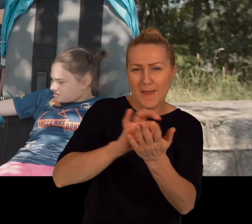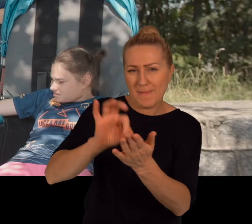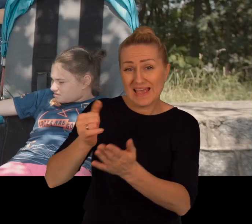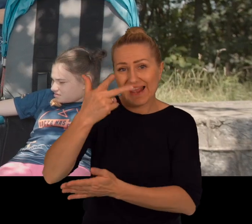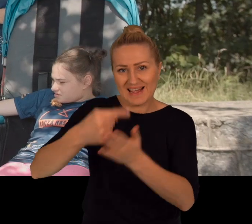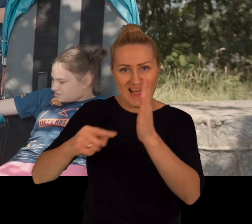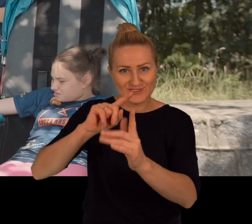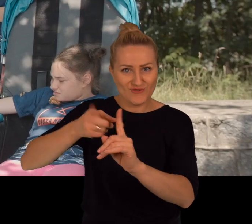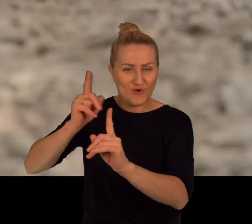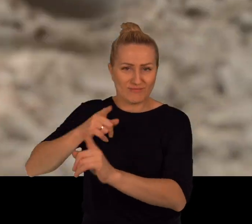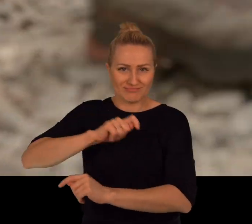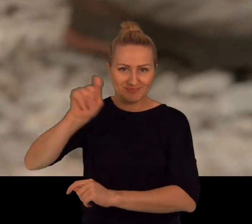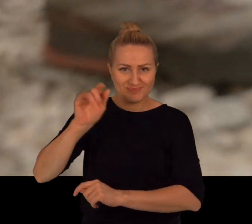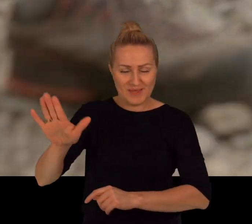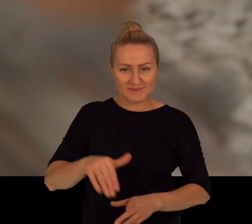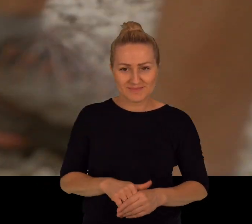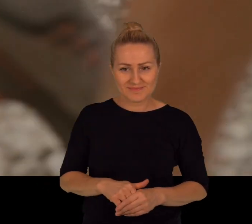regularnie, jeżdżą kilka razy w roku.